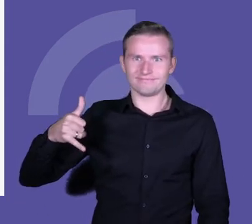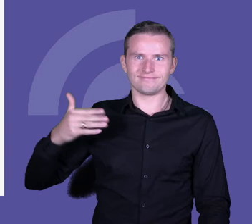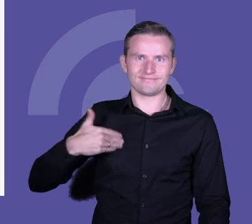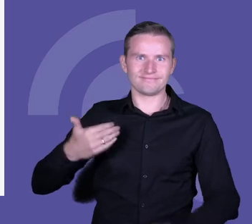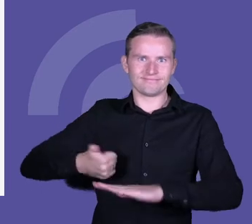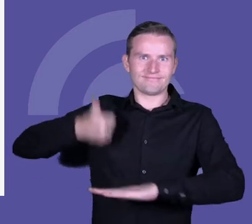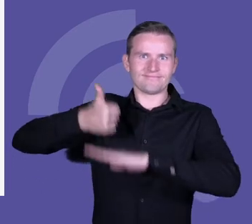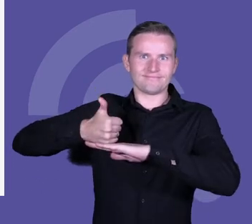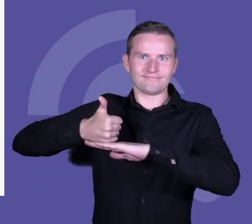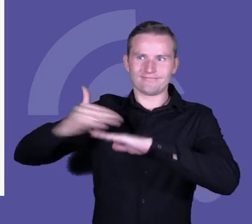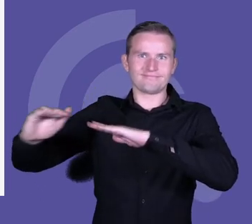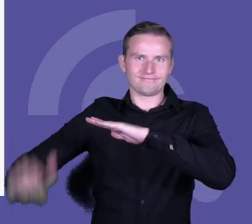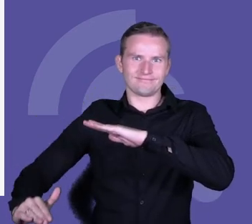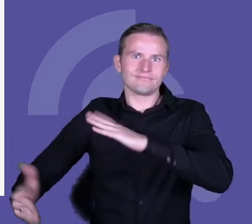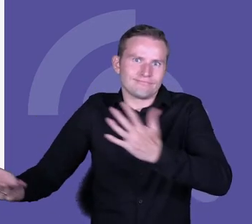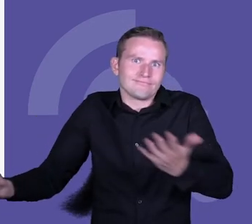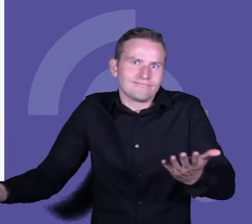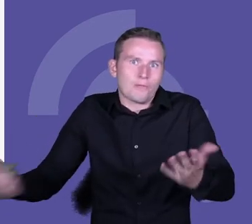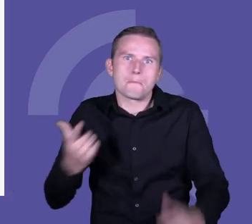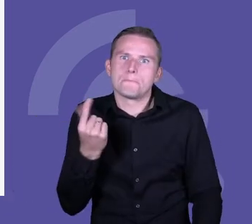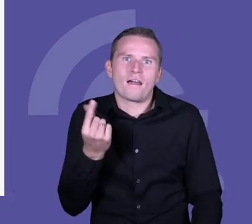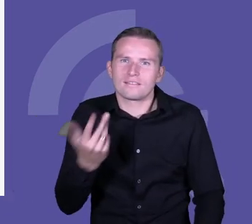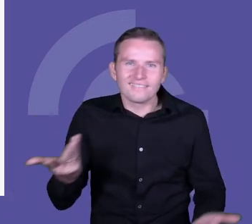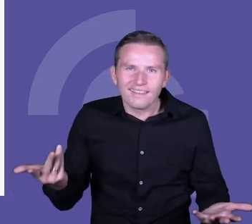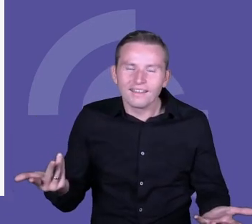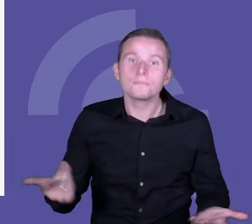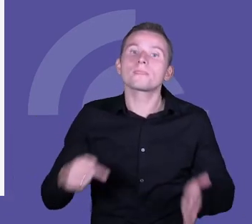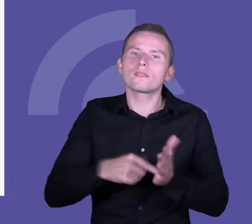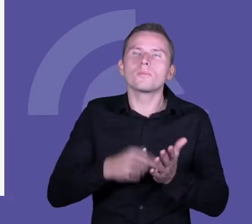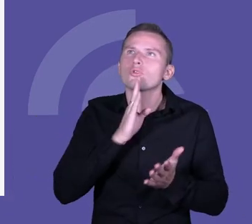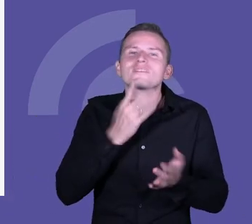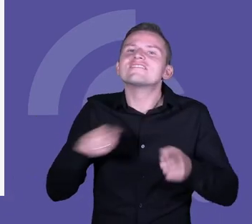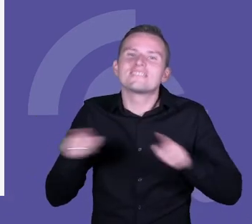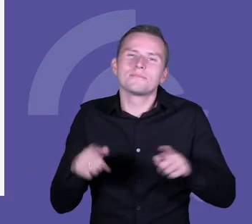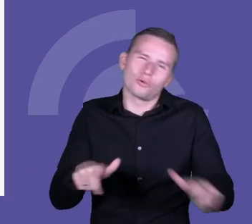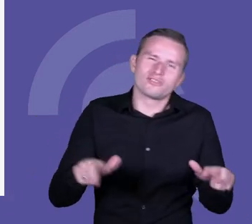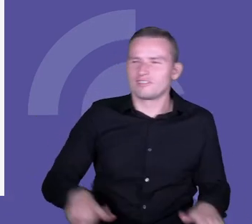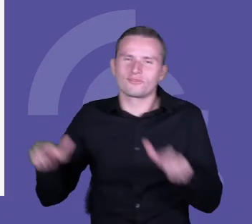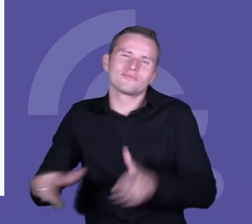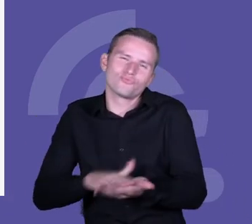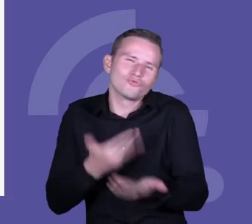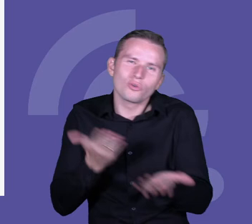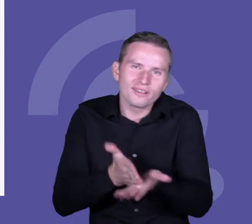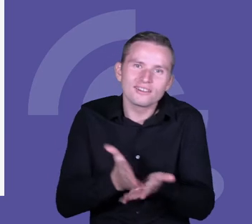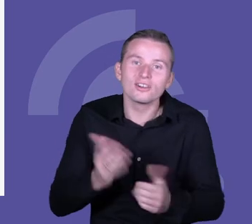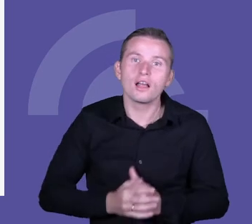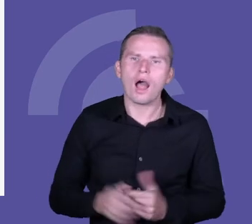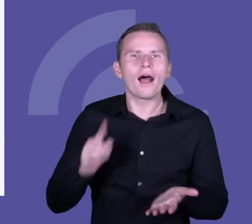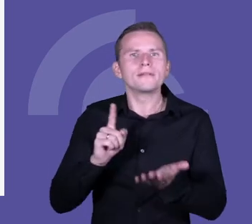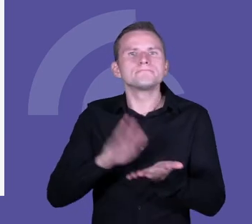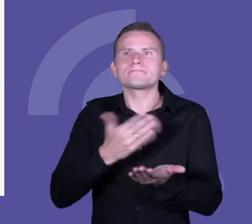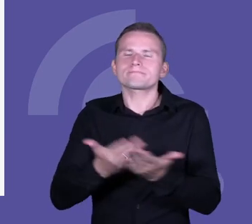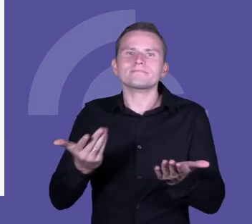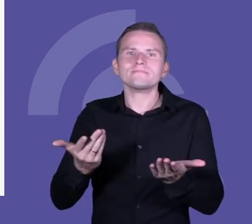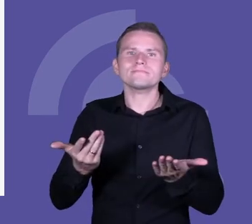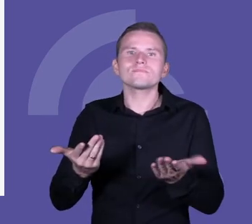warto to jakby tak powiedzieć jako tylko taki oczywiście symbol czegoś, tak? Ale takich symboli jest dużo więcej, bo ten symbol czy tam wierzchołek góry